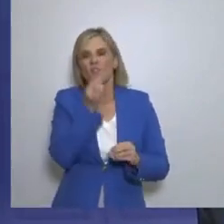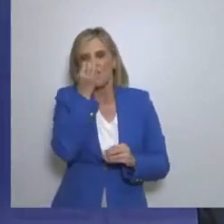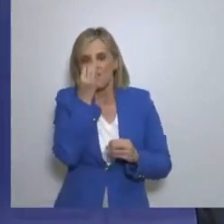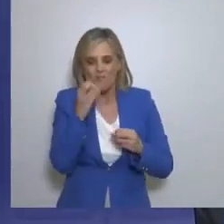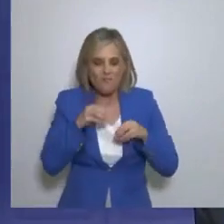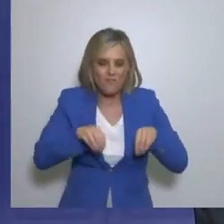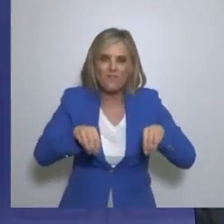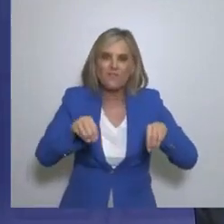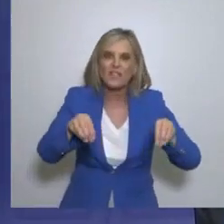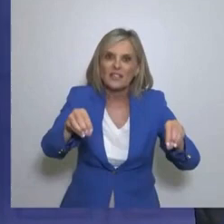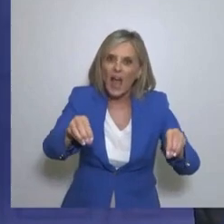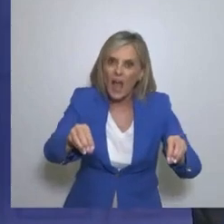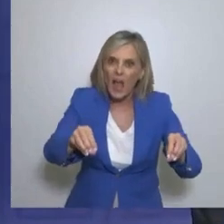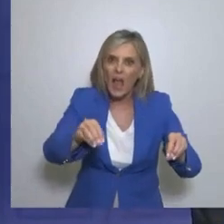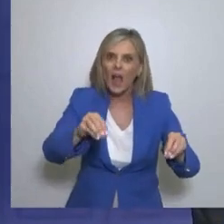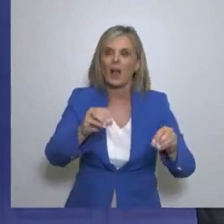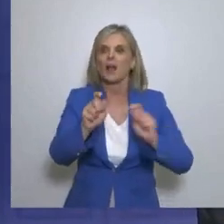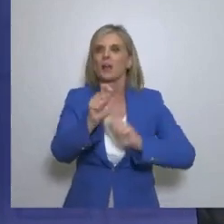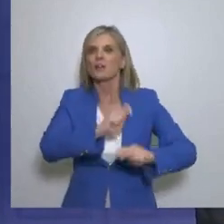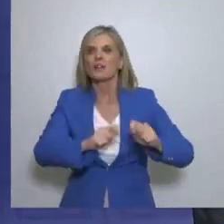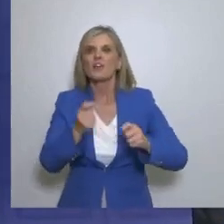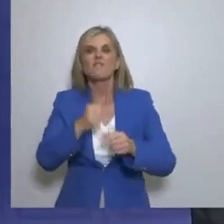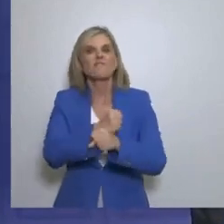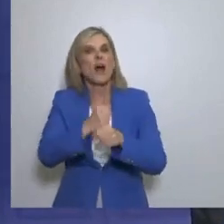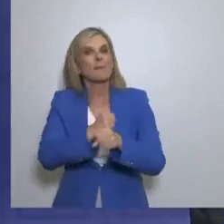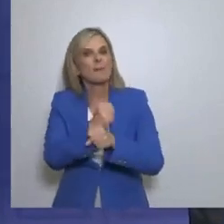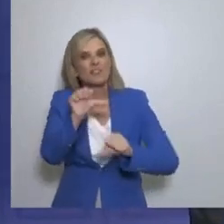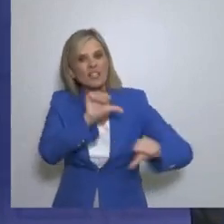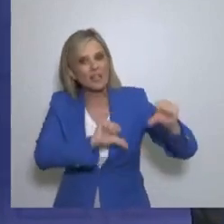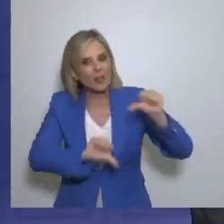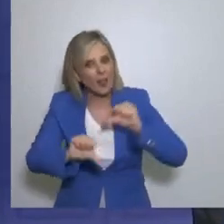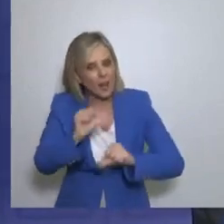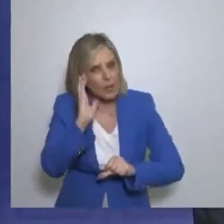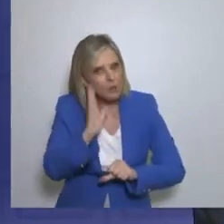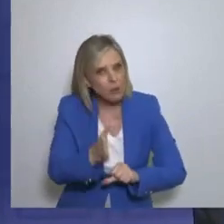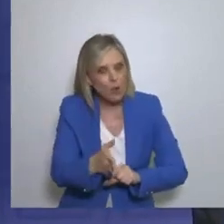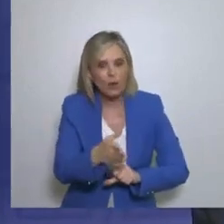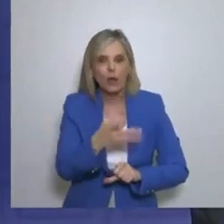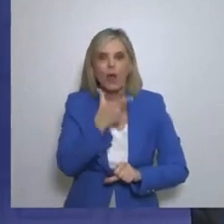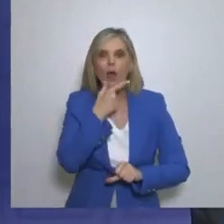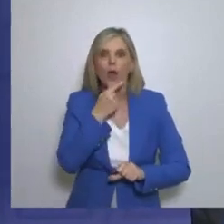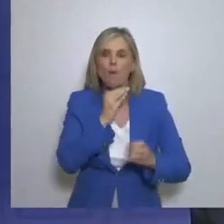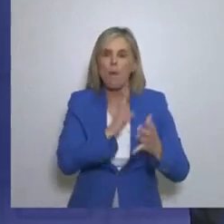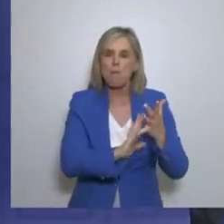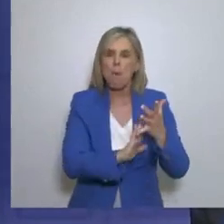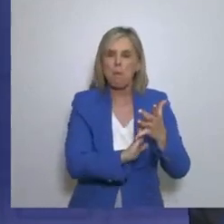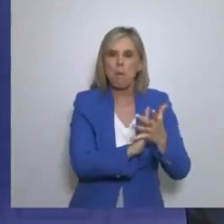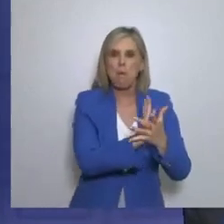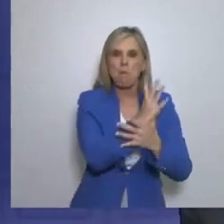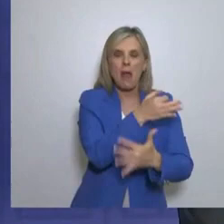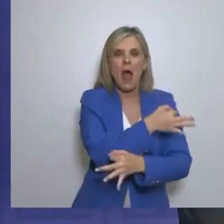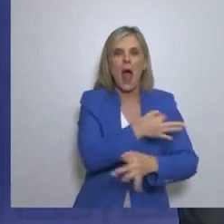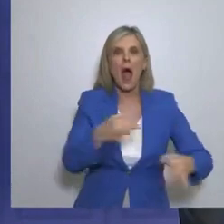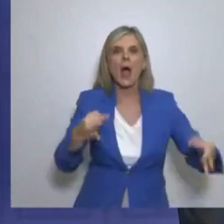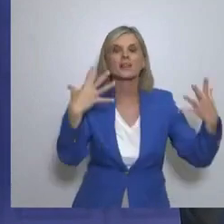Που υπάρχουν γενικότερα σε όλη την Ελλάδα Θα αναβιώσει Χιλιάδες έτοιμα